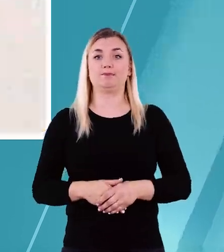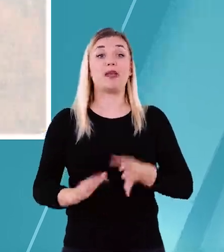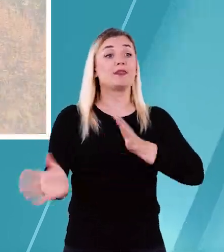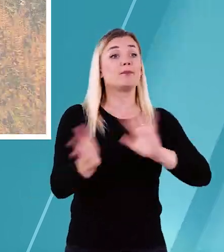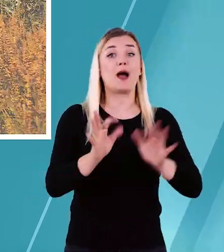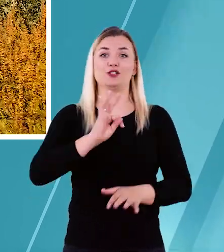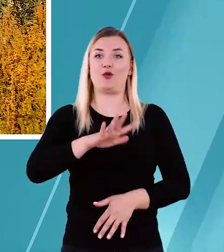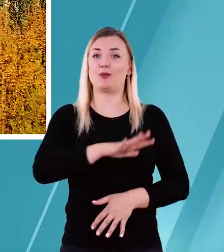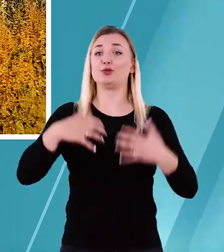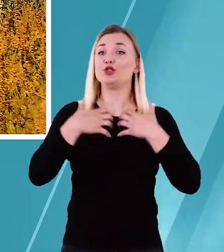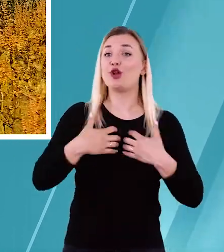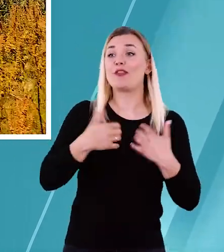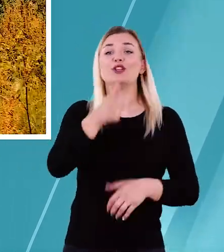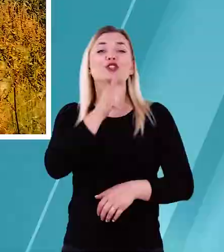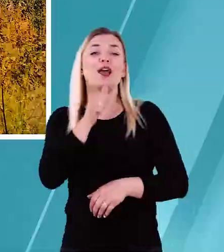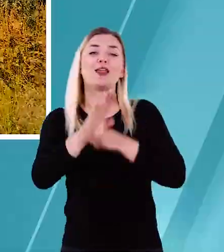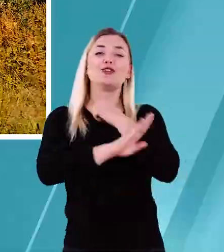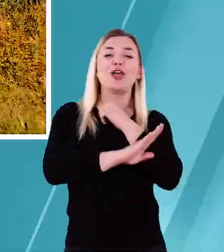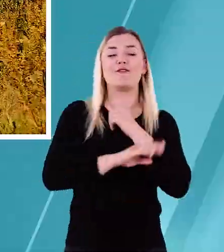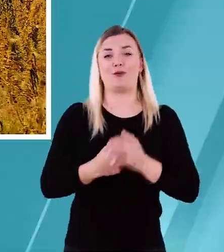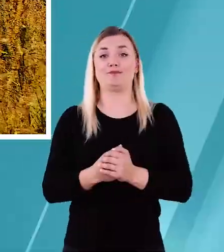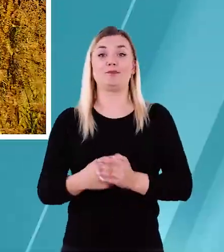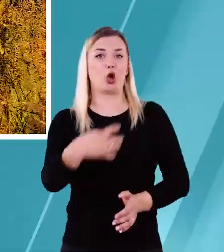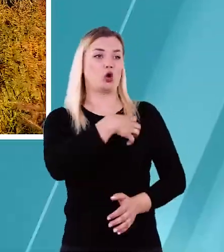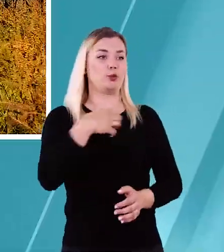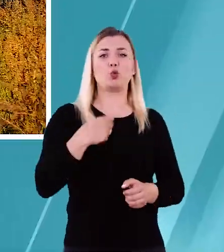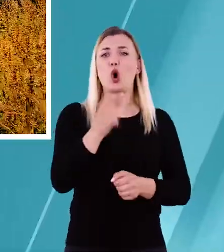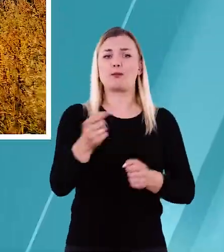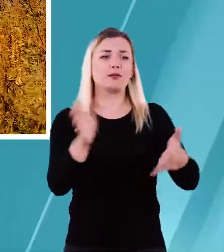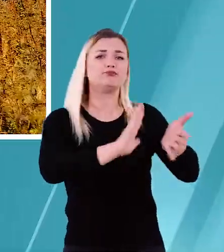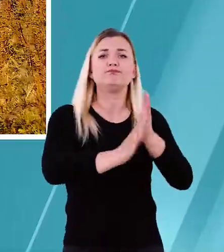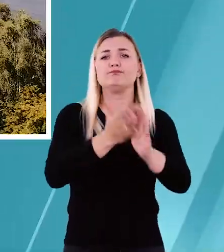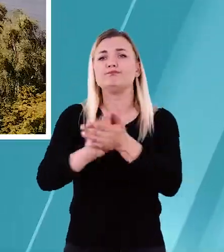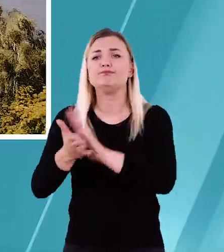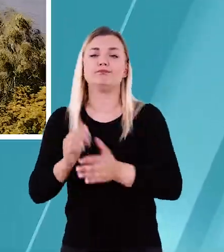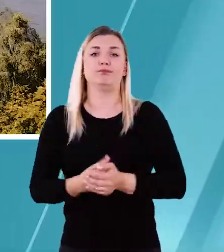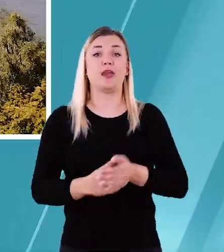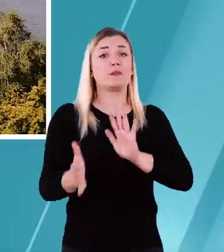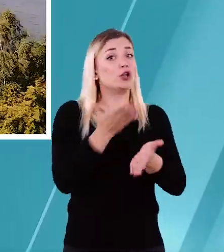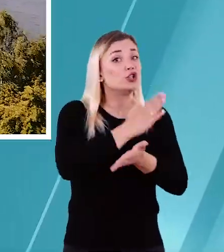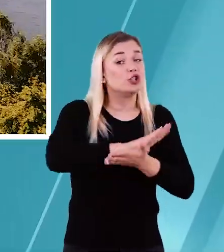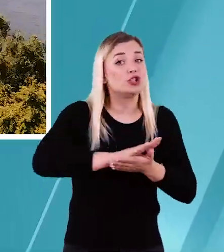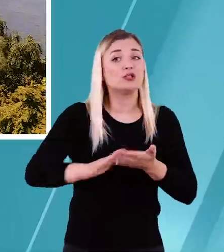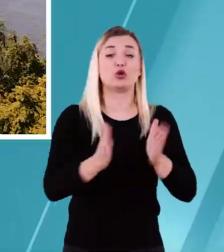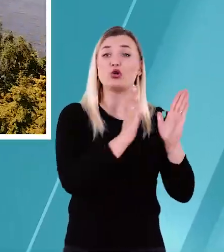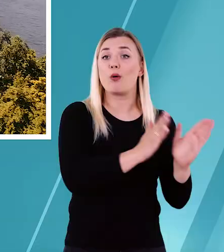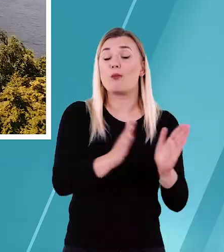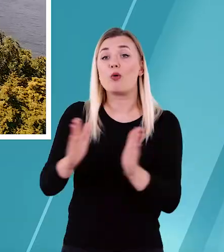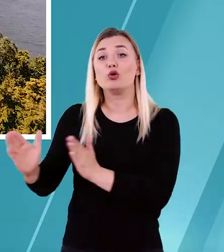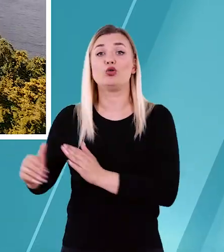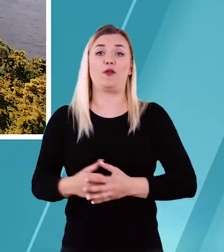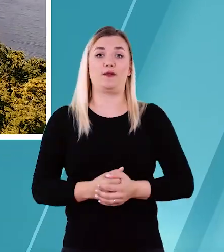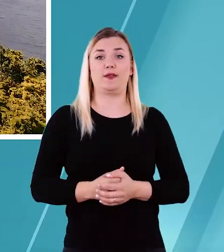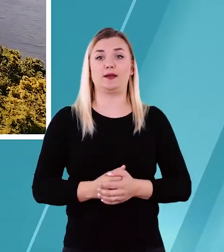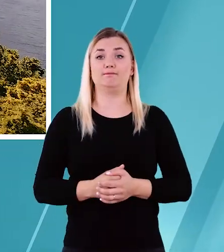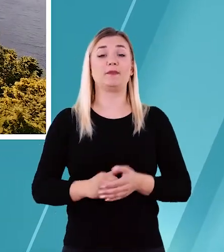dba o przyrodę i zieleń, gospodaruje odpadami, dba o czystość i porządek,